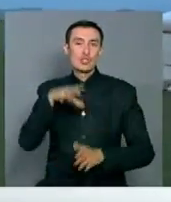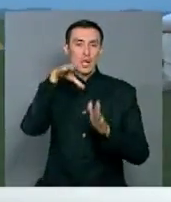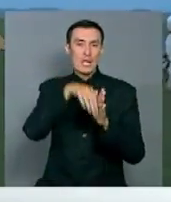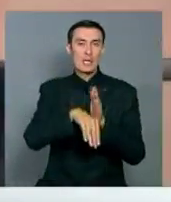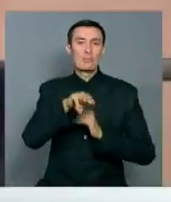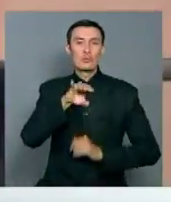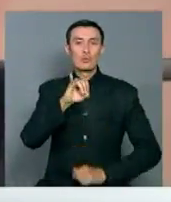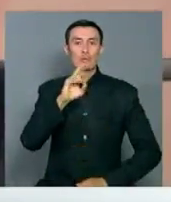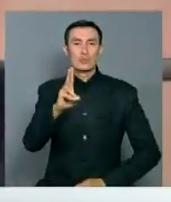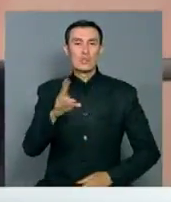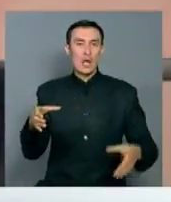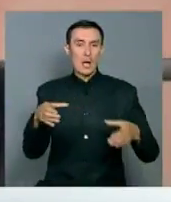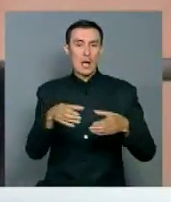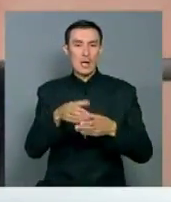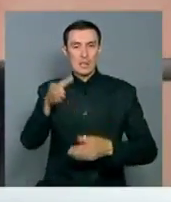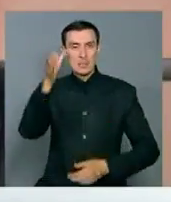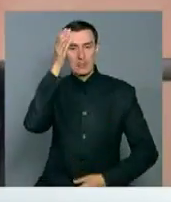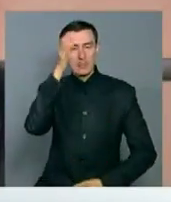Академии.